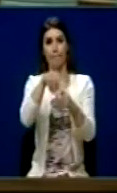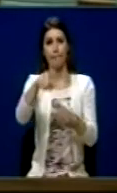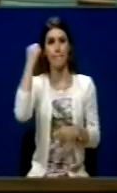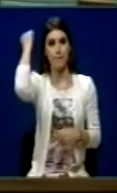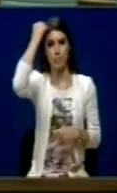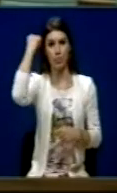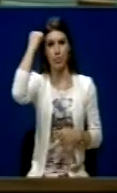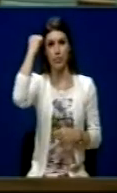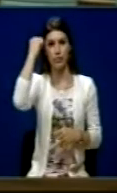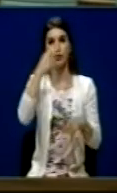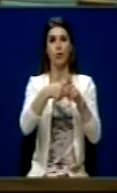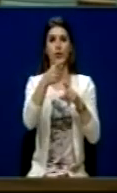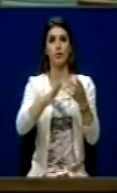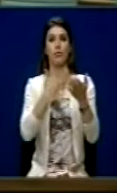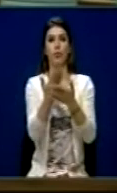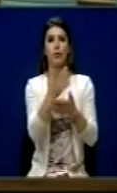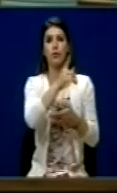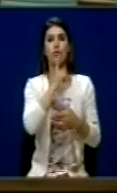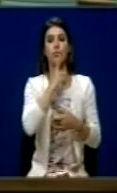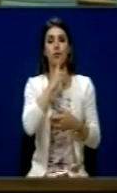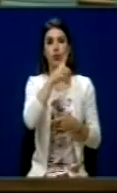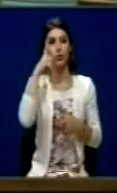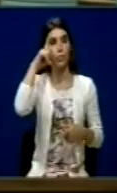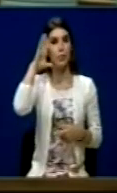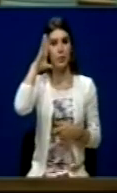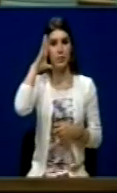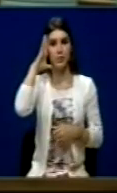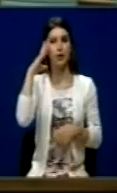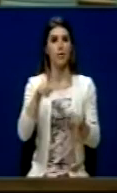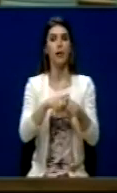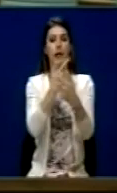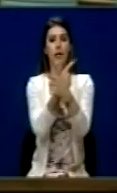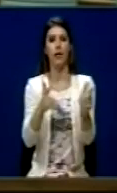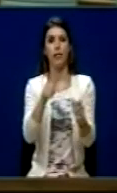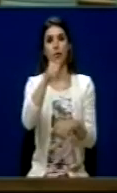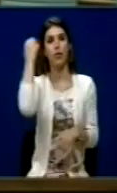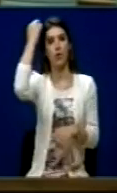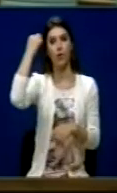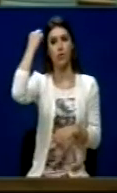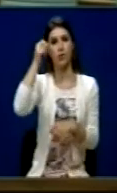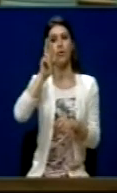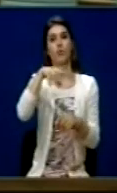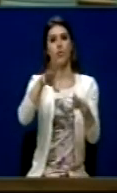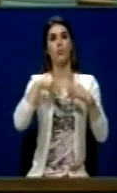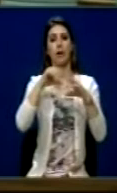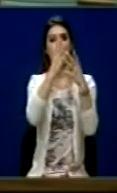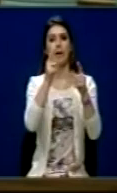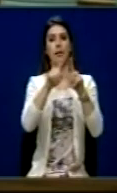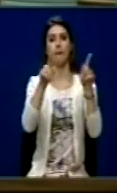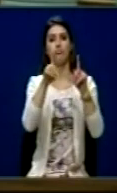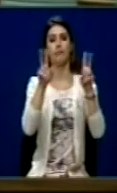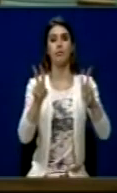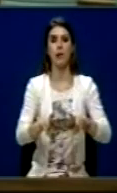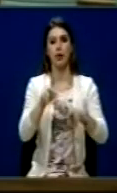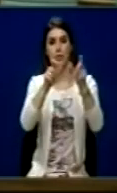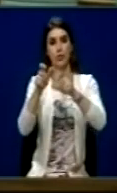kë një amandamen që të da propozoj kërë minisit dhe tjetë për ta lejua Kosovën që të mërët edhe me të drejtët e shqiptarëve kërë Kosovës, dhe të